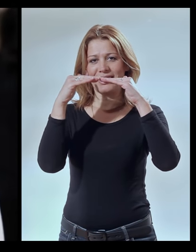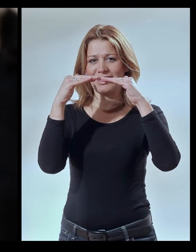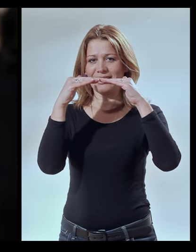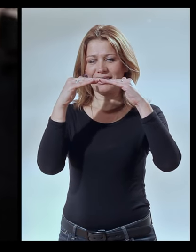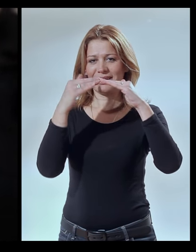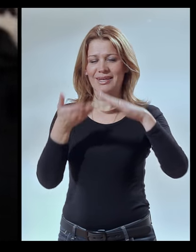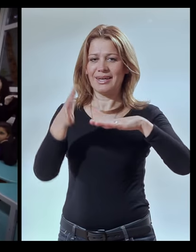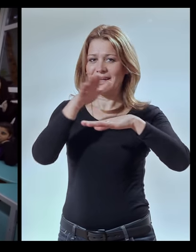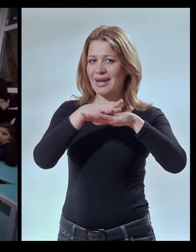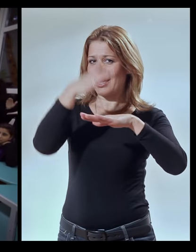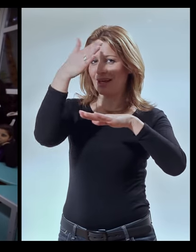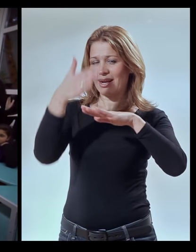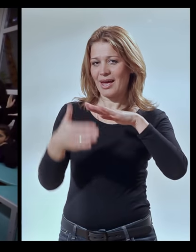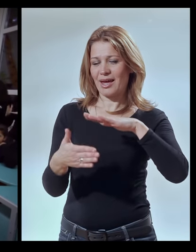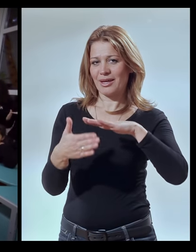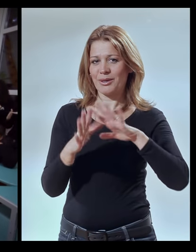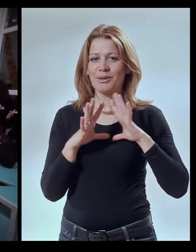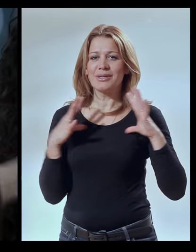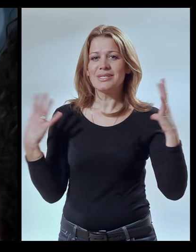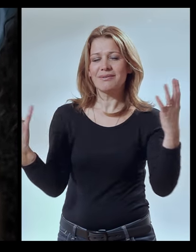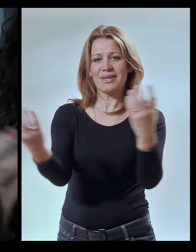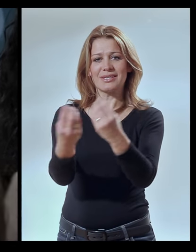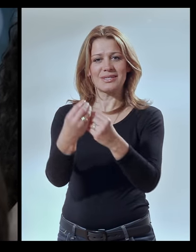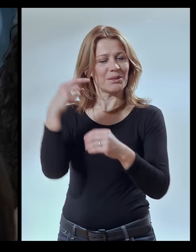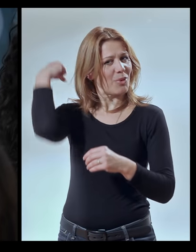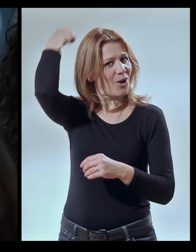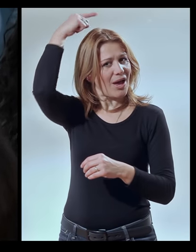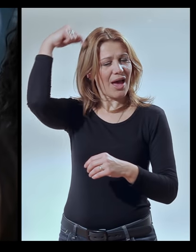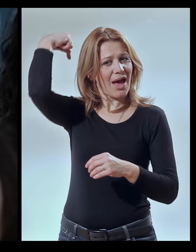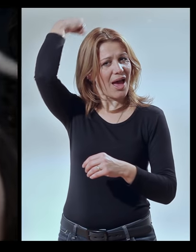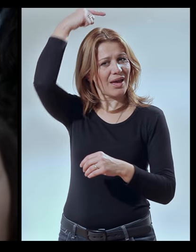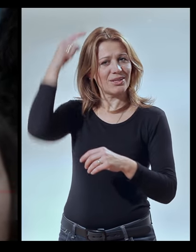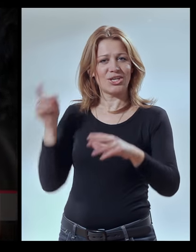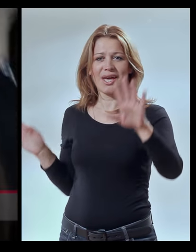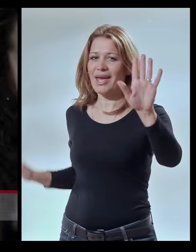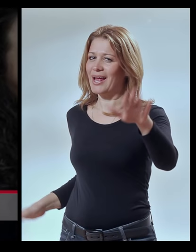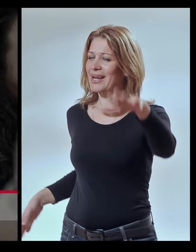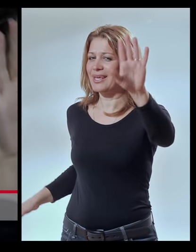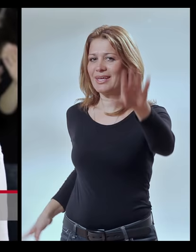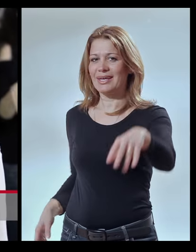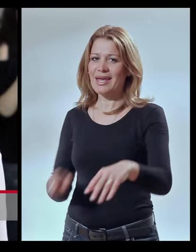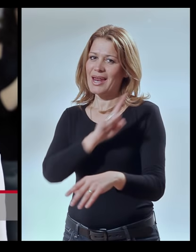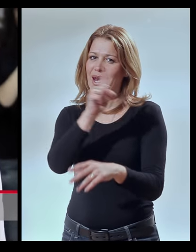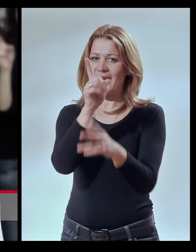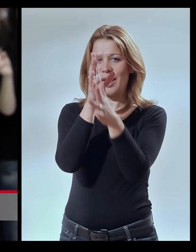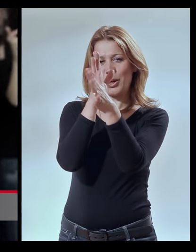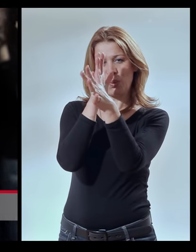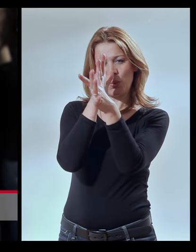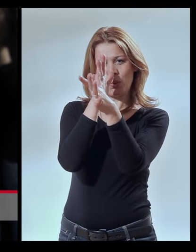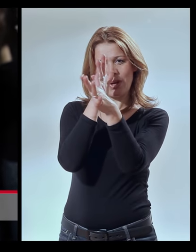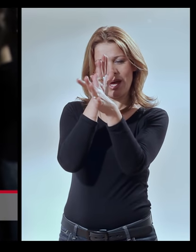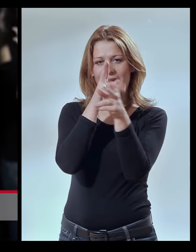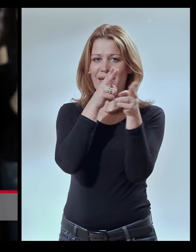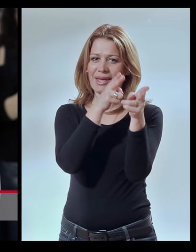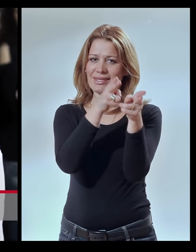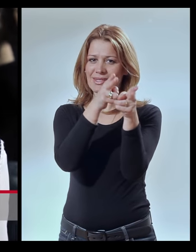nagi Na kraju svi smo anđeli Ne